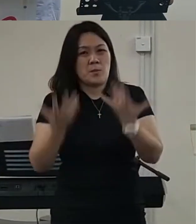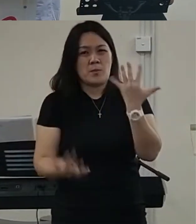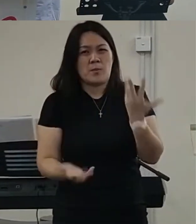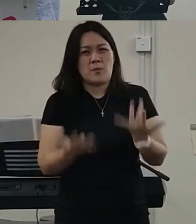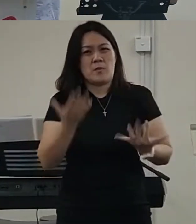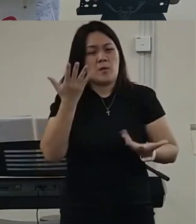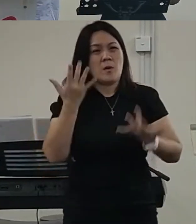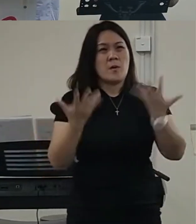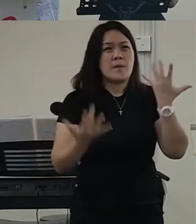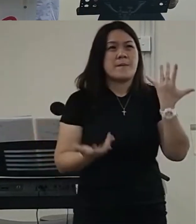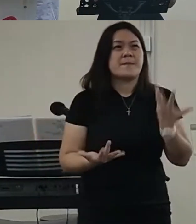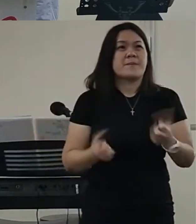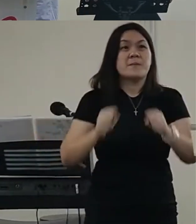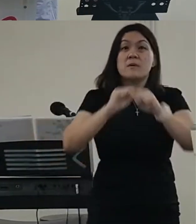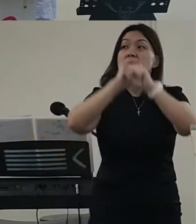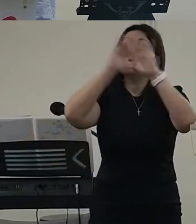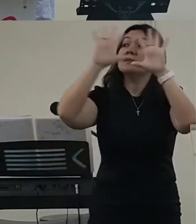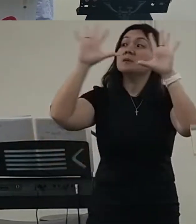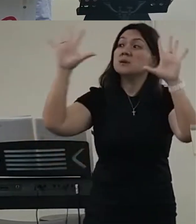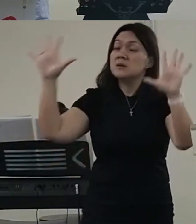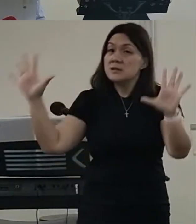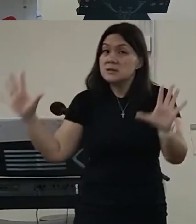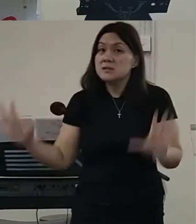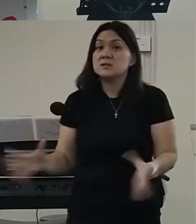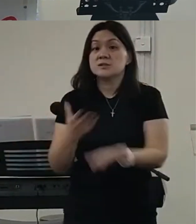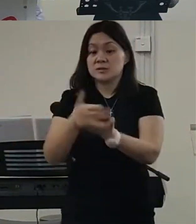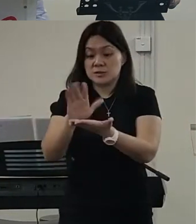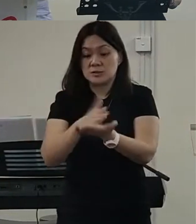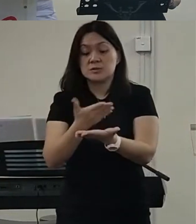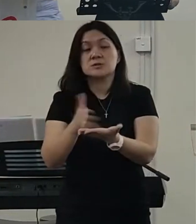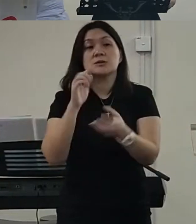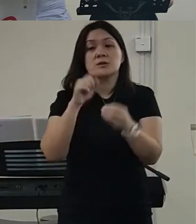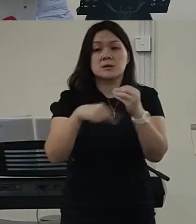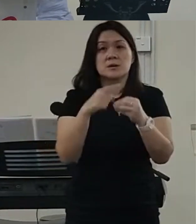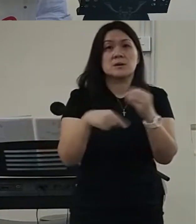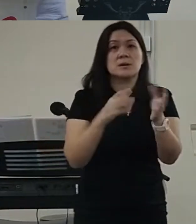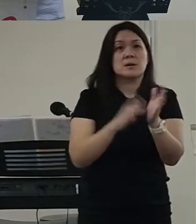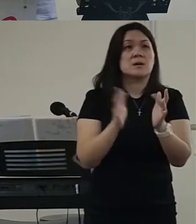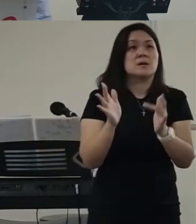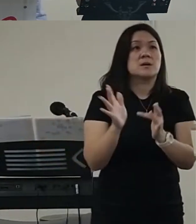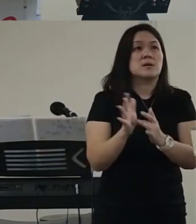所以呢上帝呢要我们发光在这一个黑暗里面